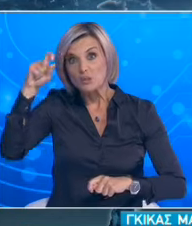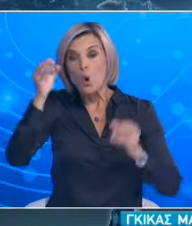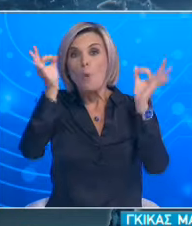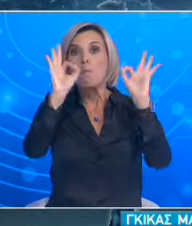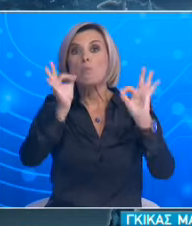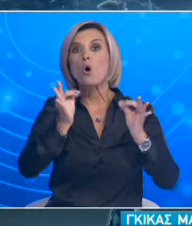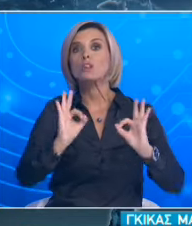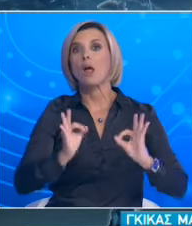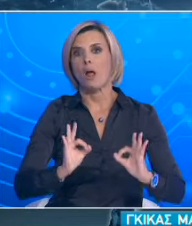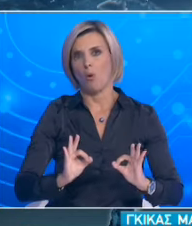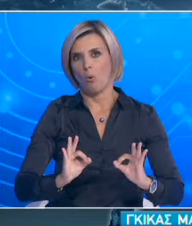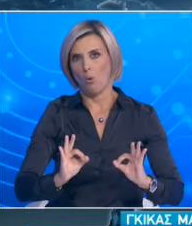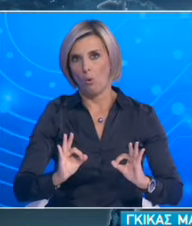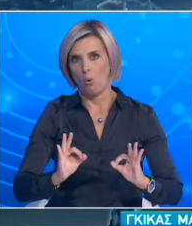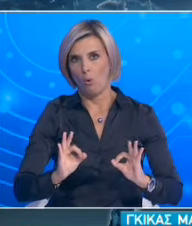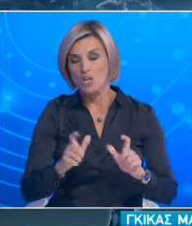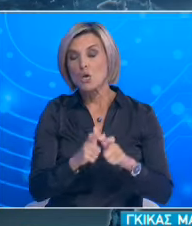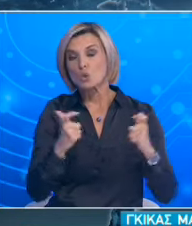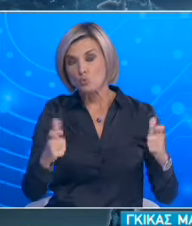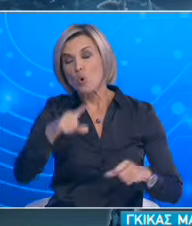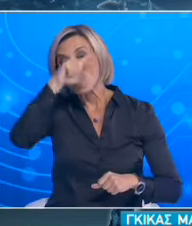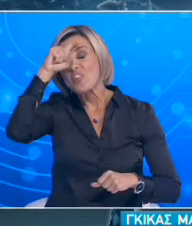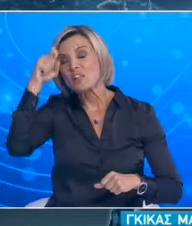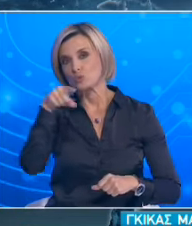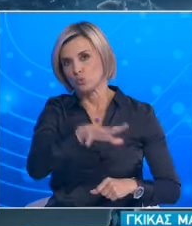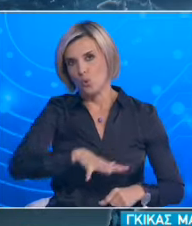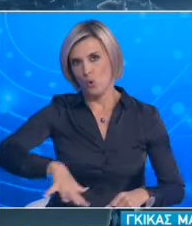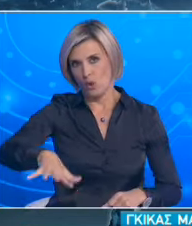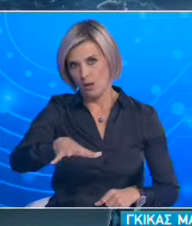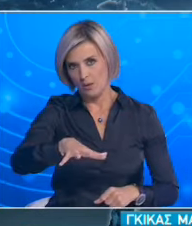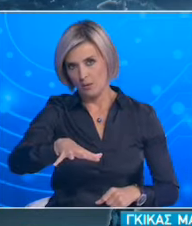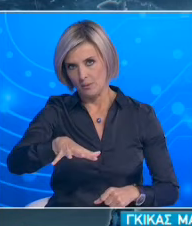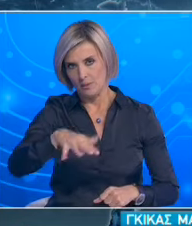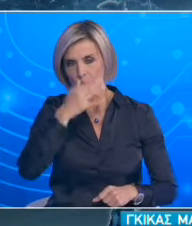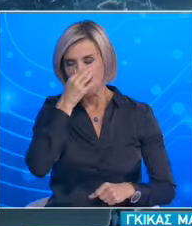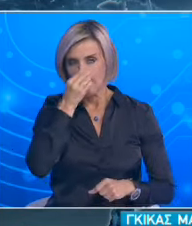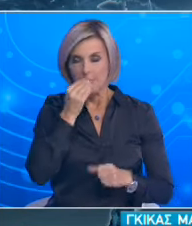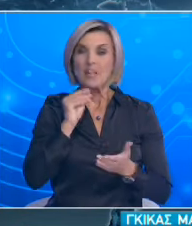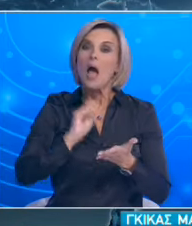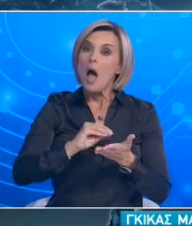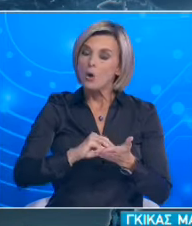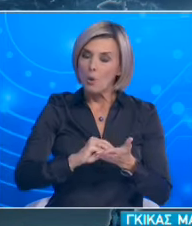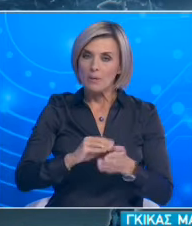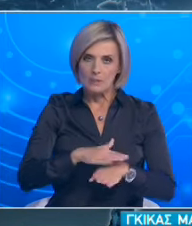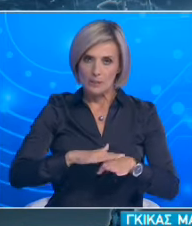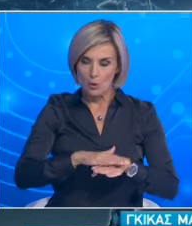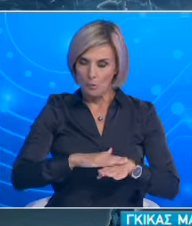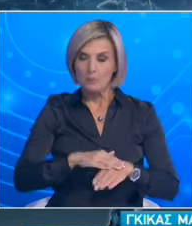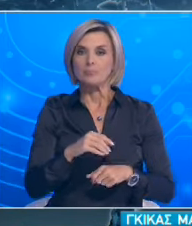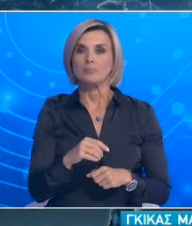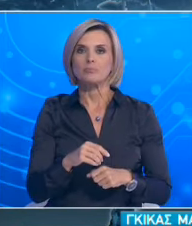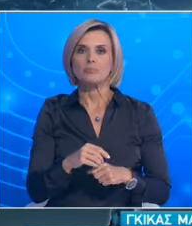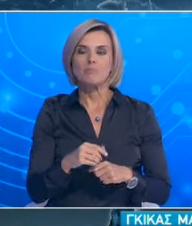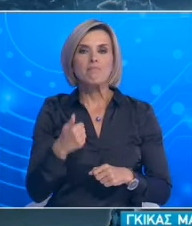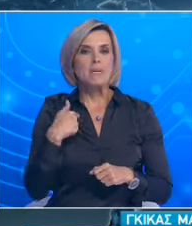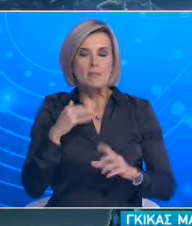σχολείων από άλλα μοντέλα που αφορούν χώρους εστίασης. Και υπάρχουν πολλά επιδημιολογικά μοντέλα, τα οποία λένε